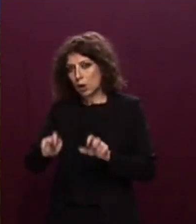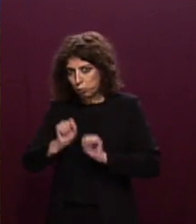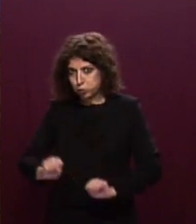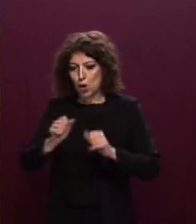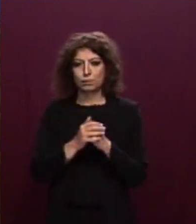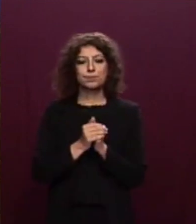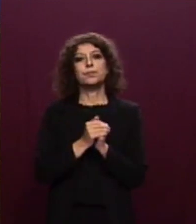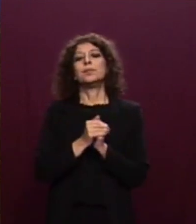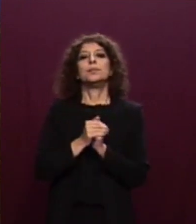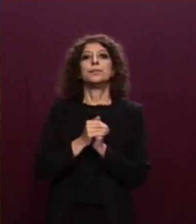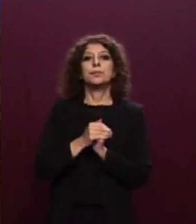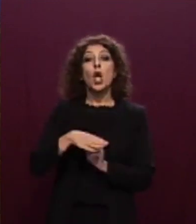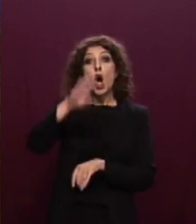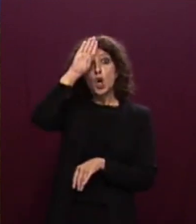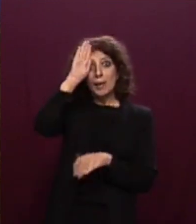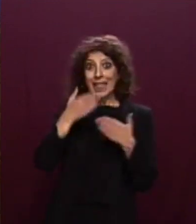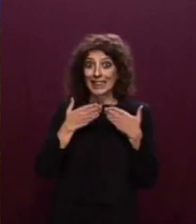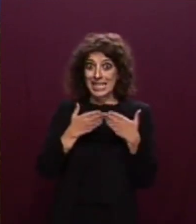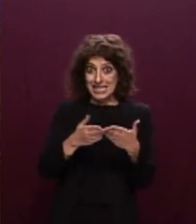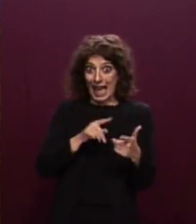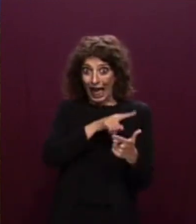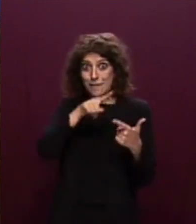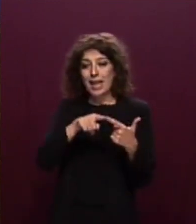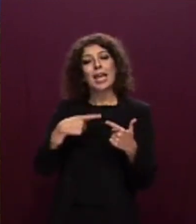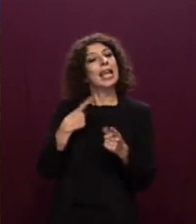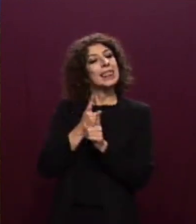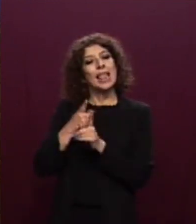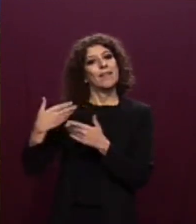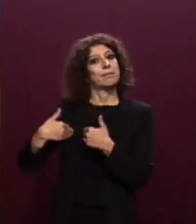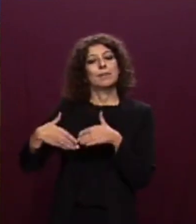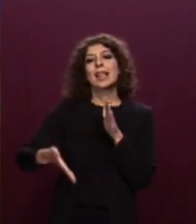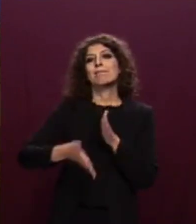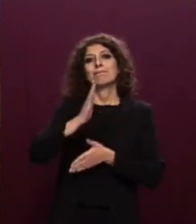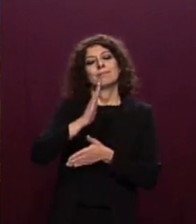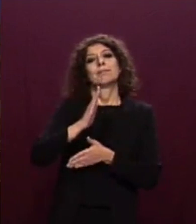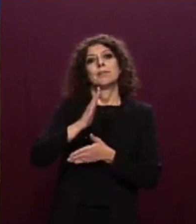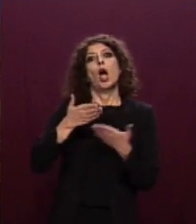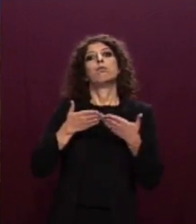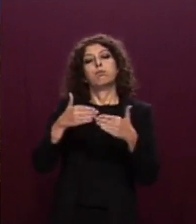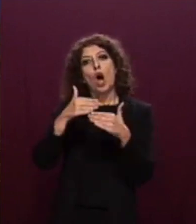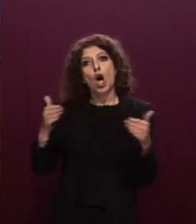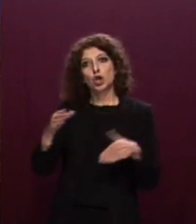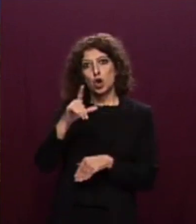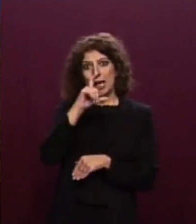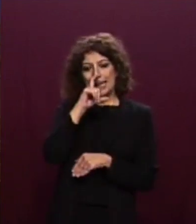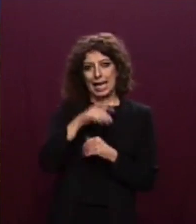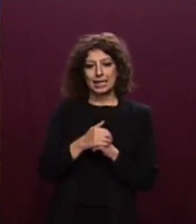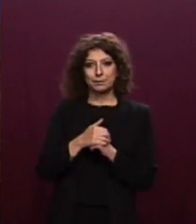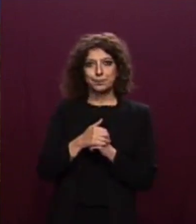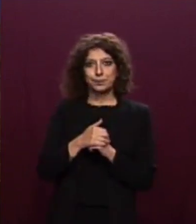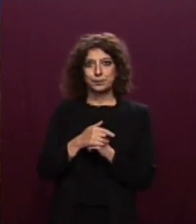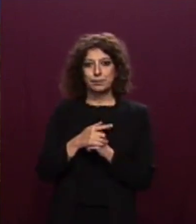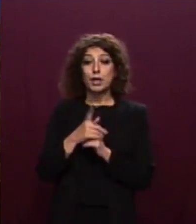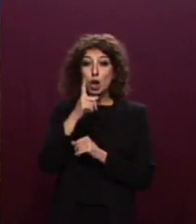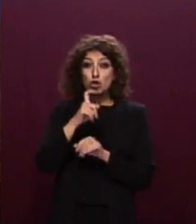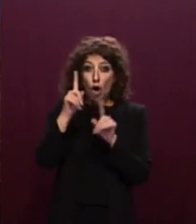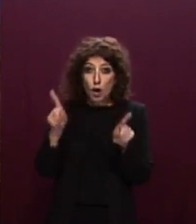al comandante della Geo Barents di lasciare il porto di Catania in ottemperanza al decreto interministeriale. Lo stesso giorno la nave